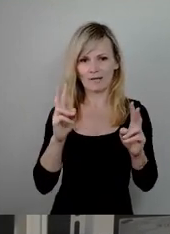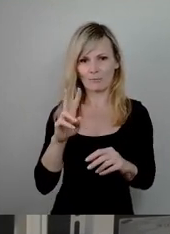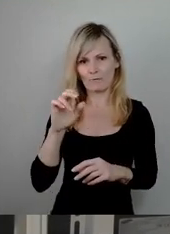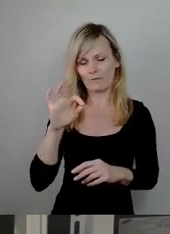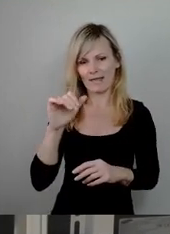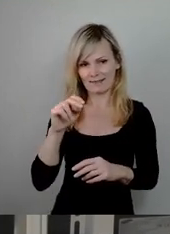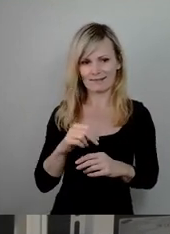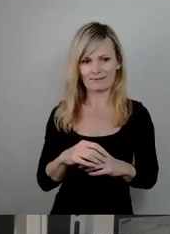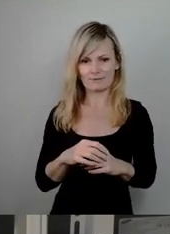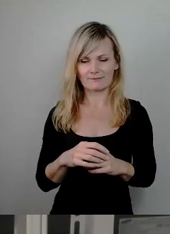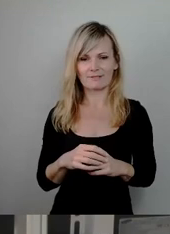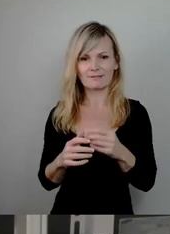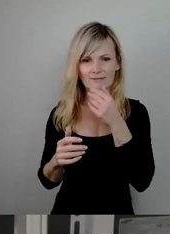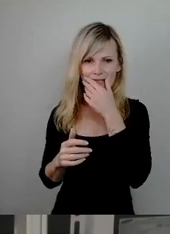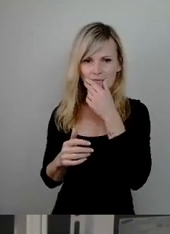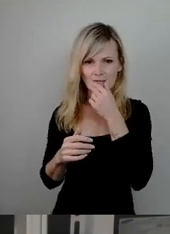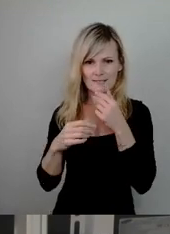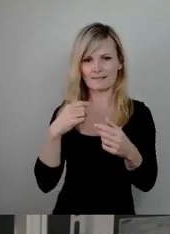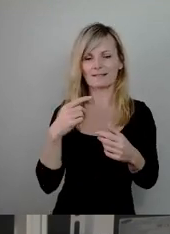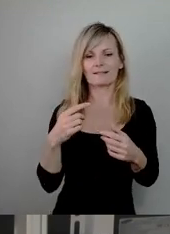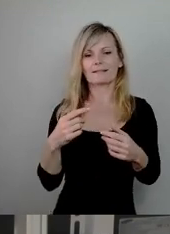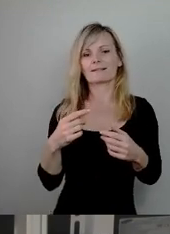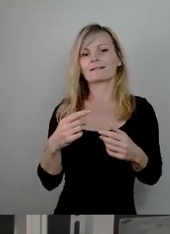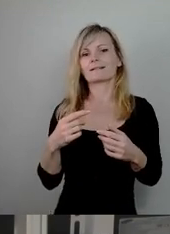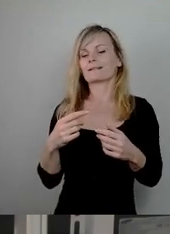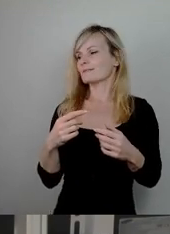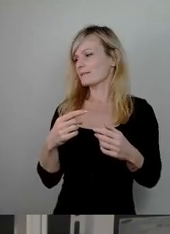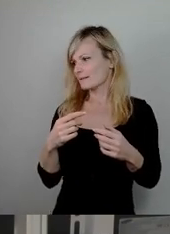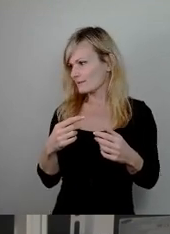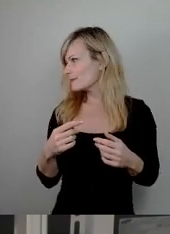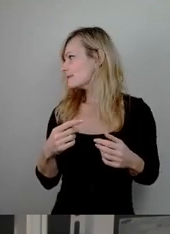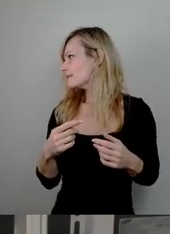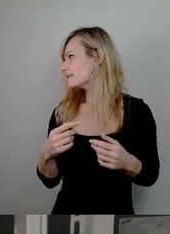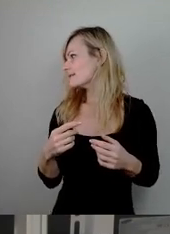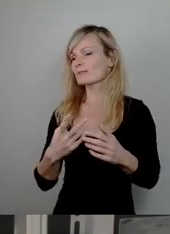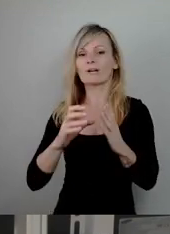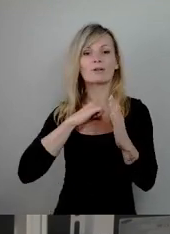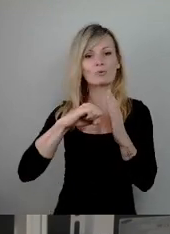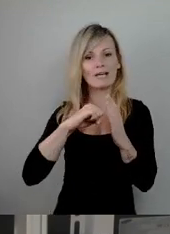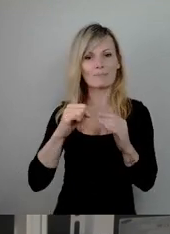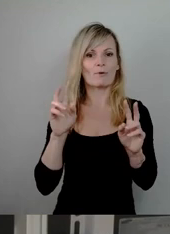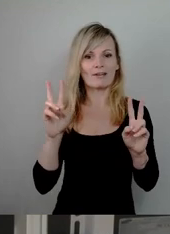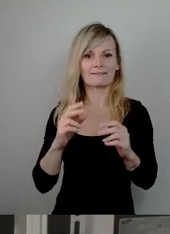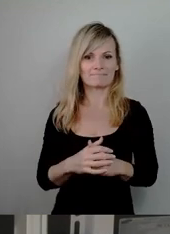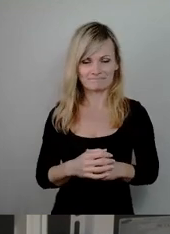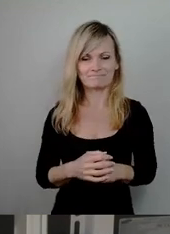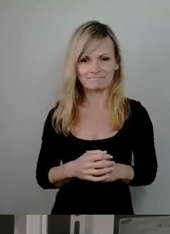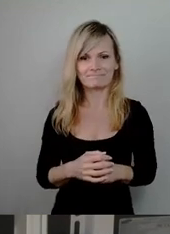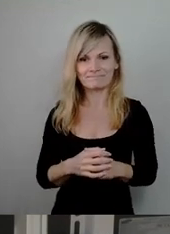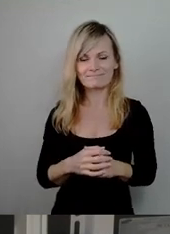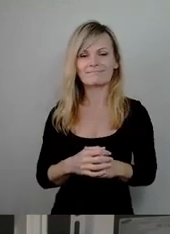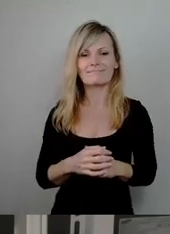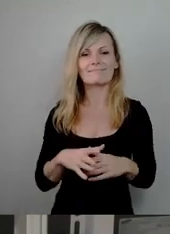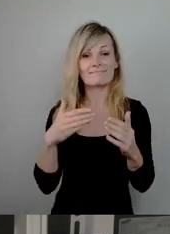Und aus dieser These heraus ergibt sich ja nun die Vorstellung, dass man mit einem